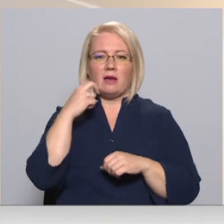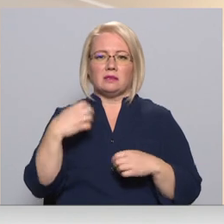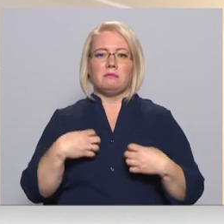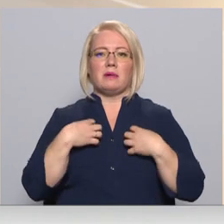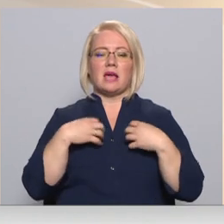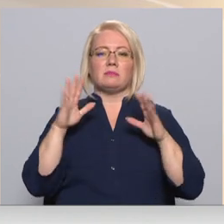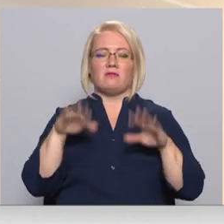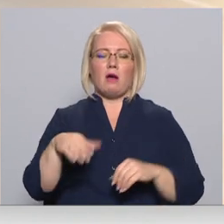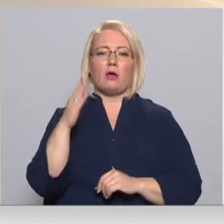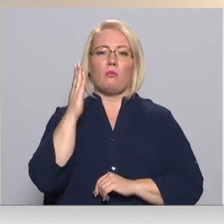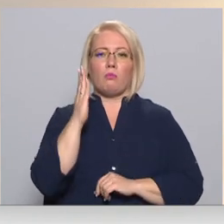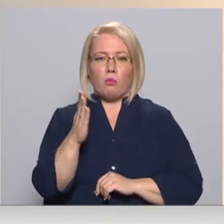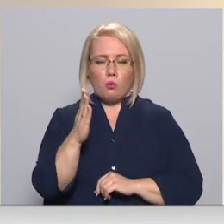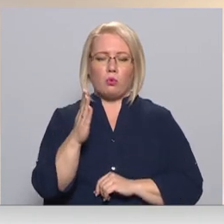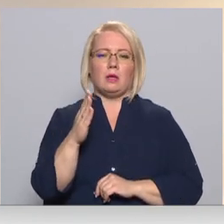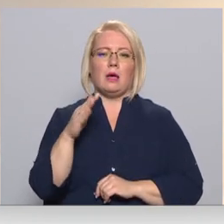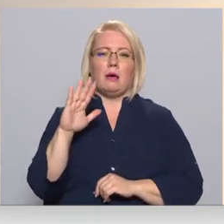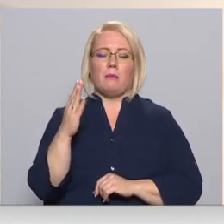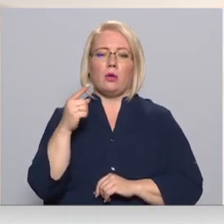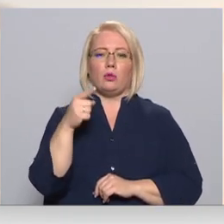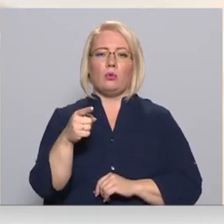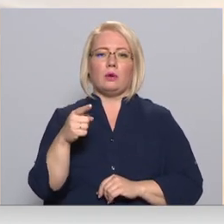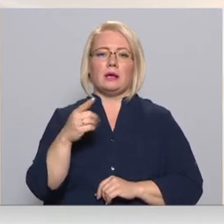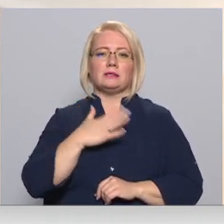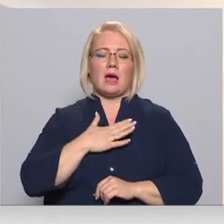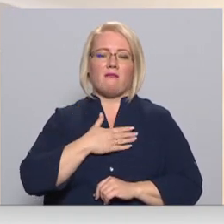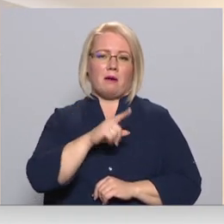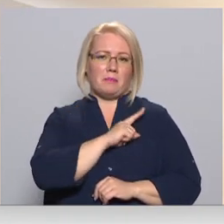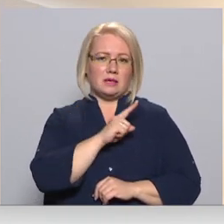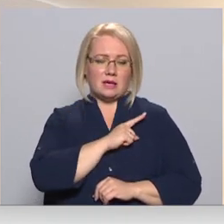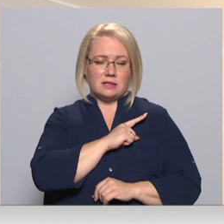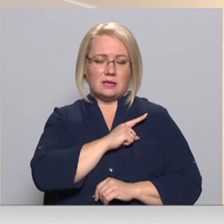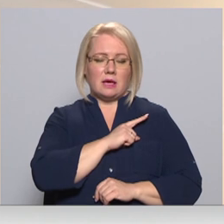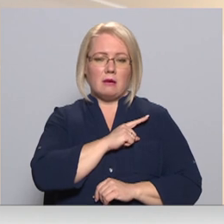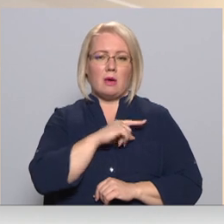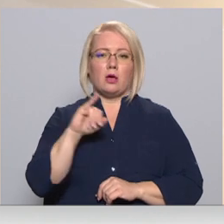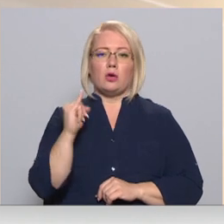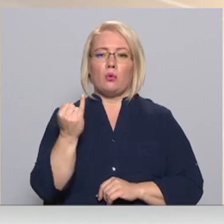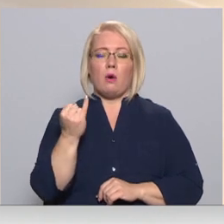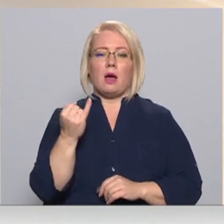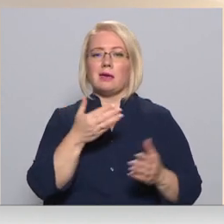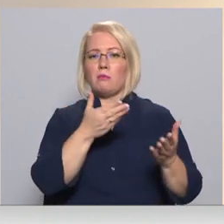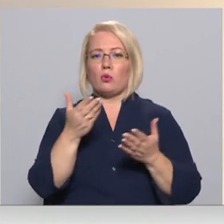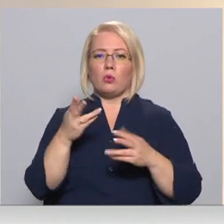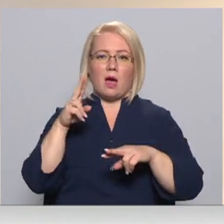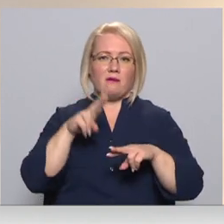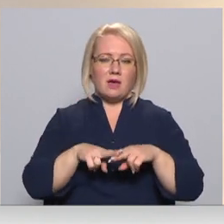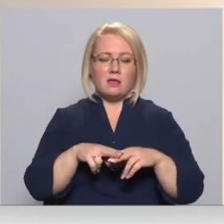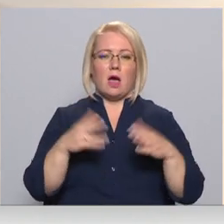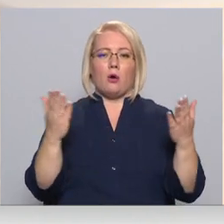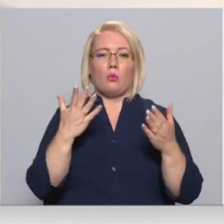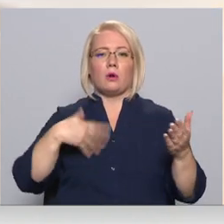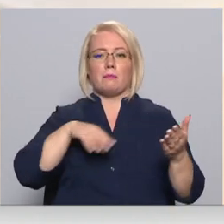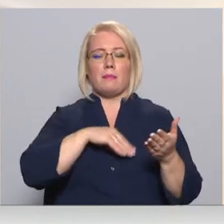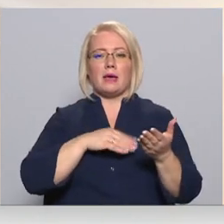straudēt. Bešaubām, ka tur ir sava piesārtība un tā, jo jebkurā vietā, kur mēs kājām,